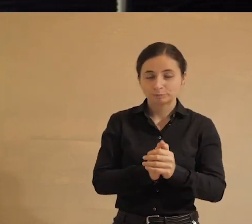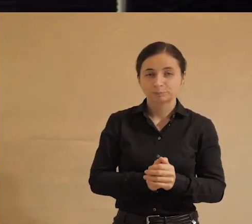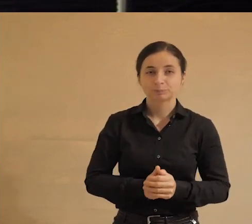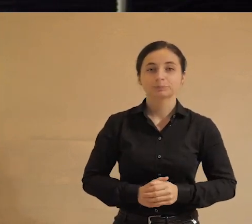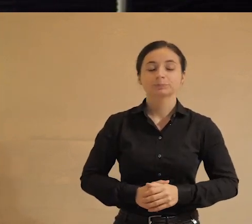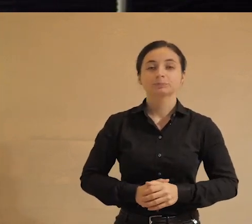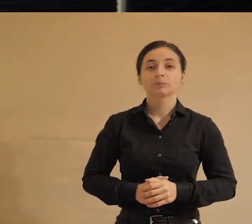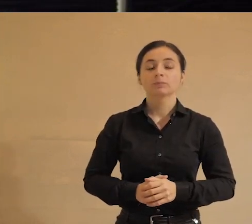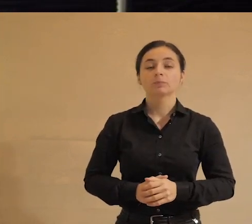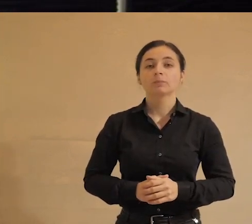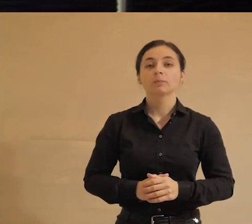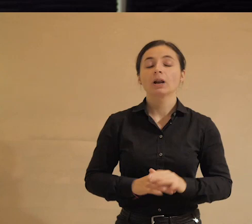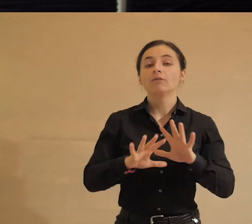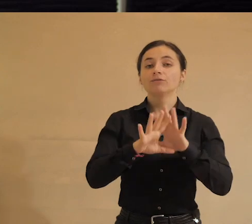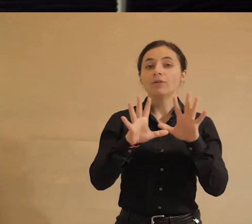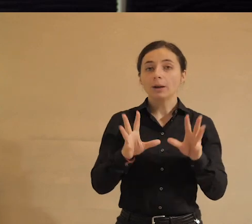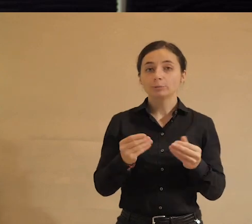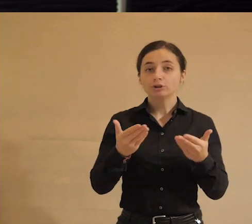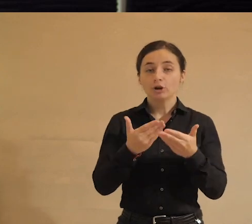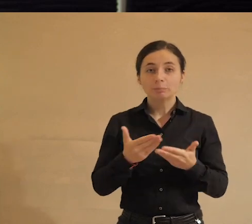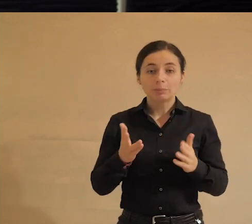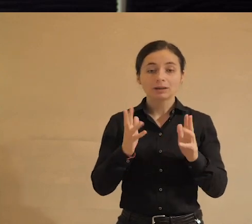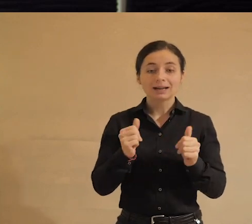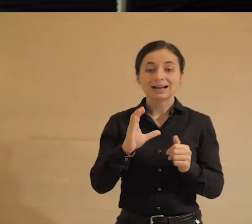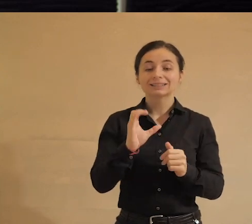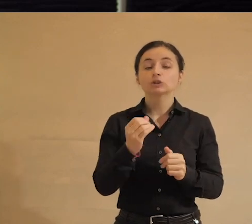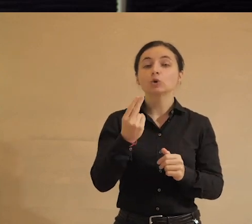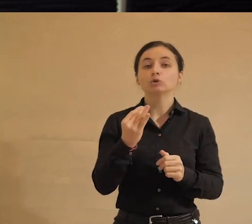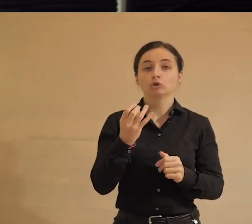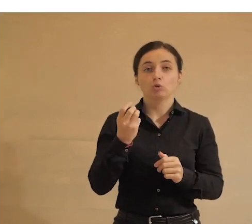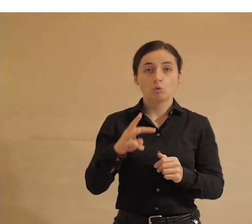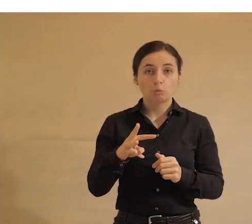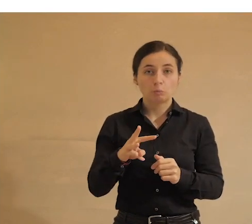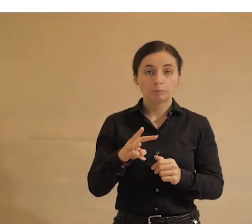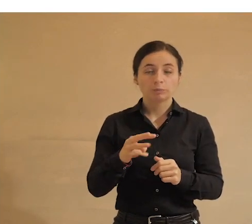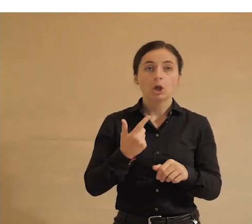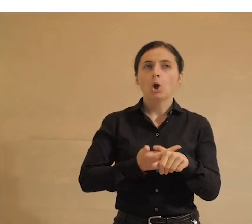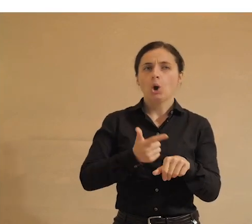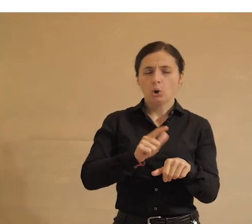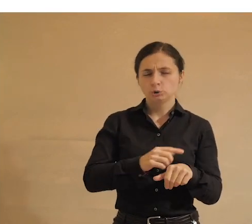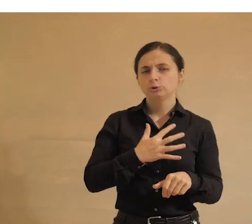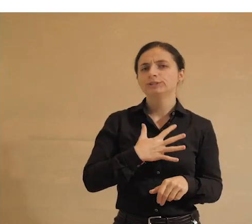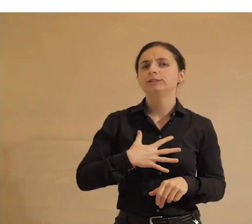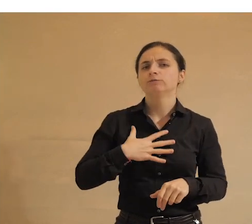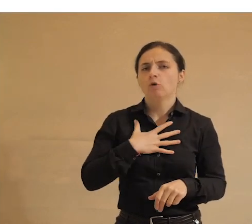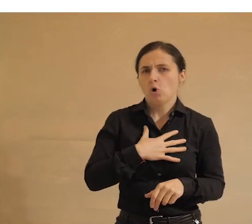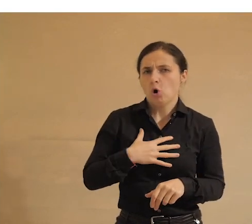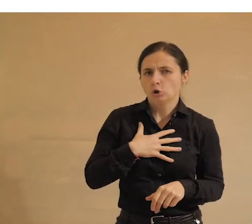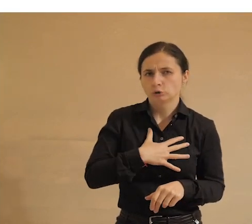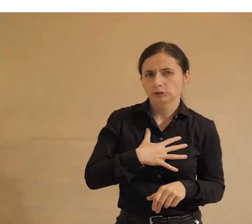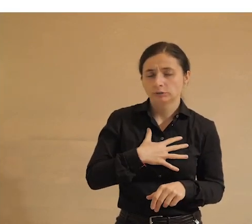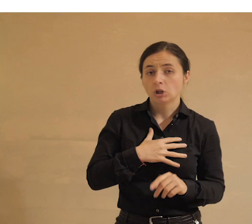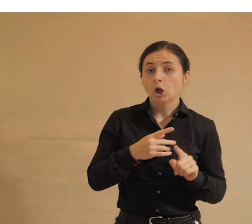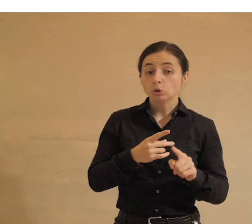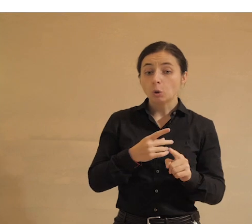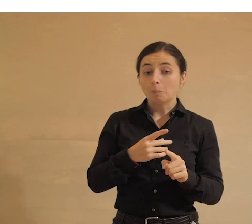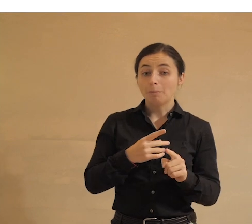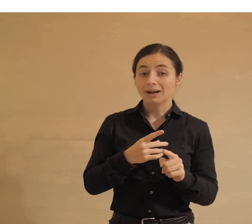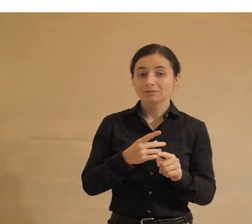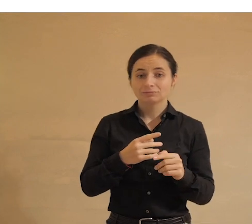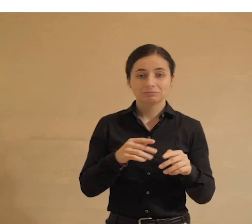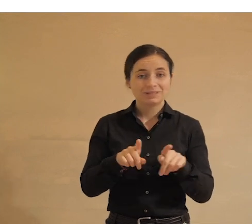страшном. Вообще мы с вами как социум довольно тревожные, но мы тревожные, что называется,